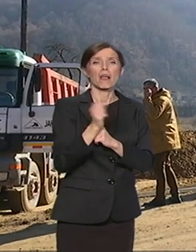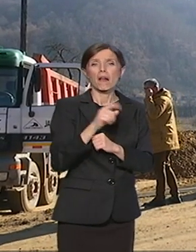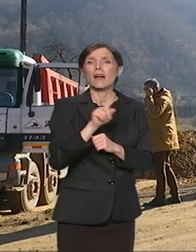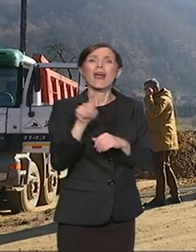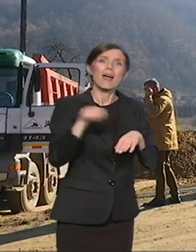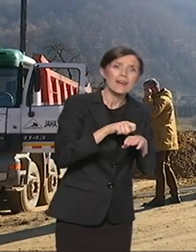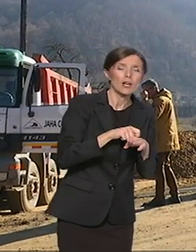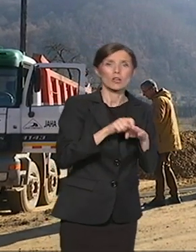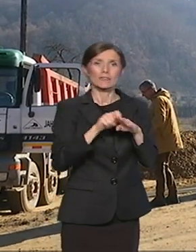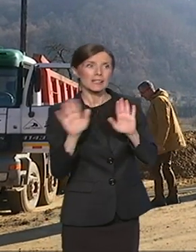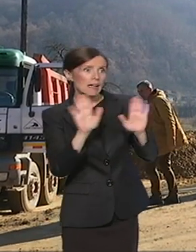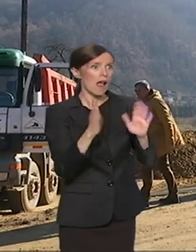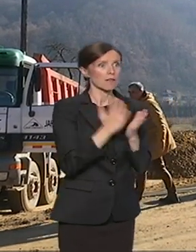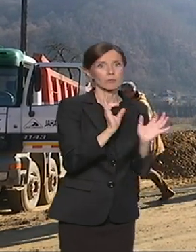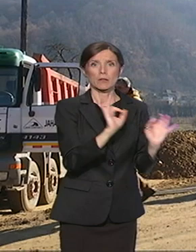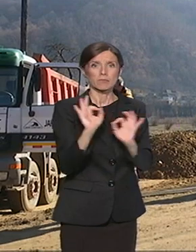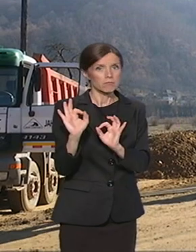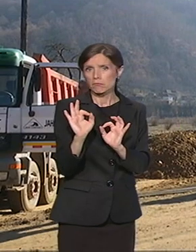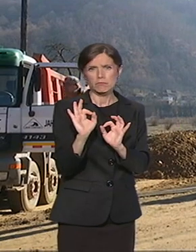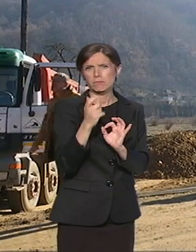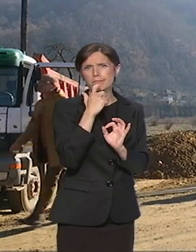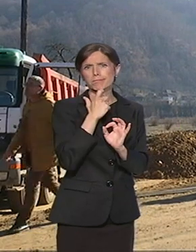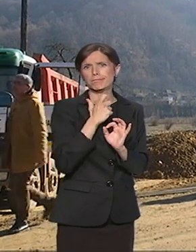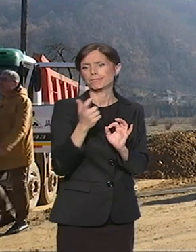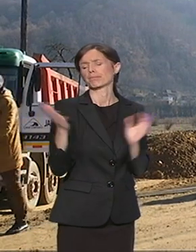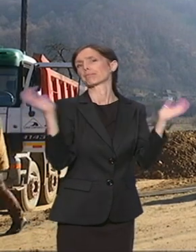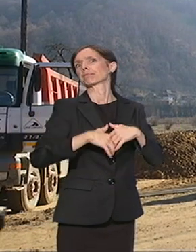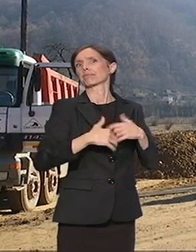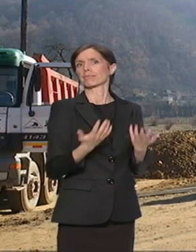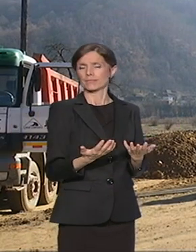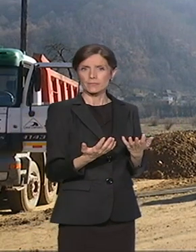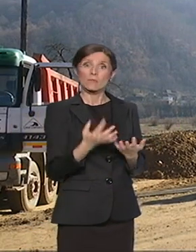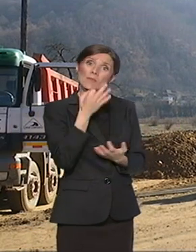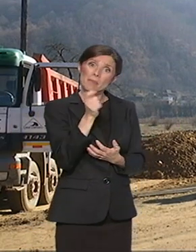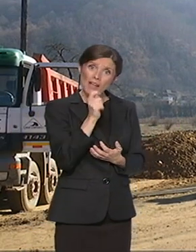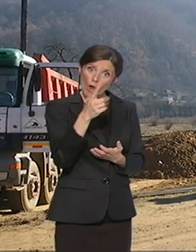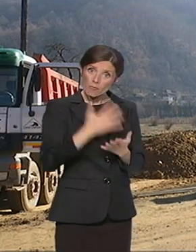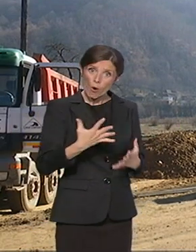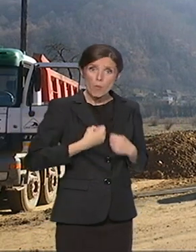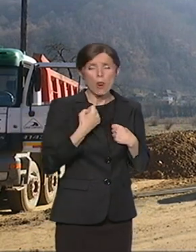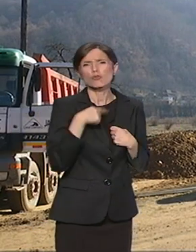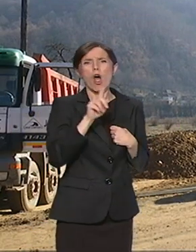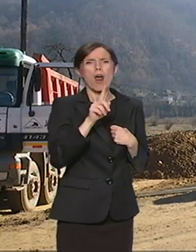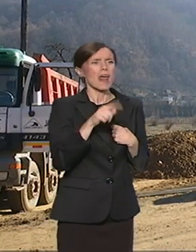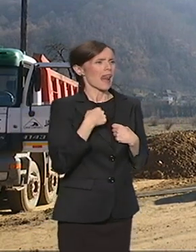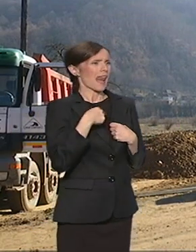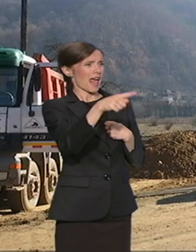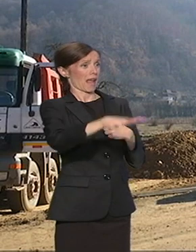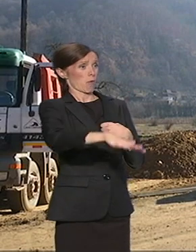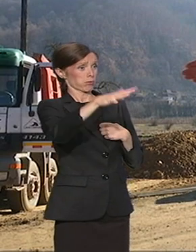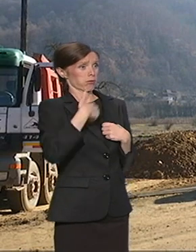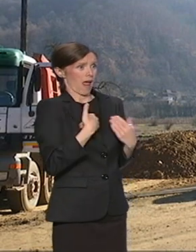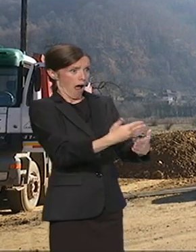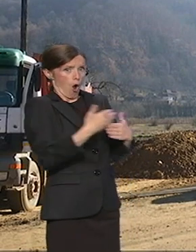se saniraju te posljedice. Jeste te uplaše? Ne, ne, bio sam s ove strane reke, uplašio sam se da ne dođe